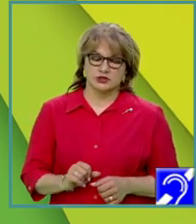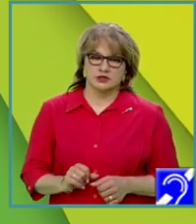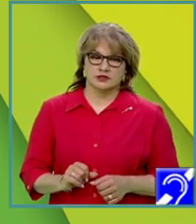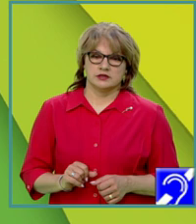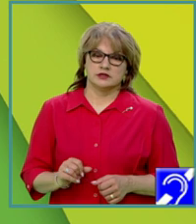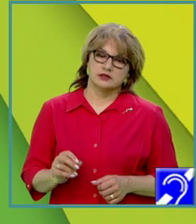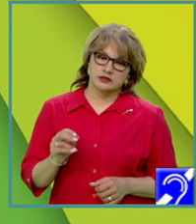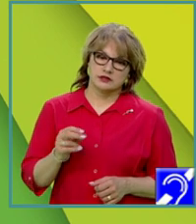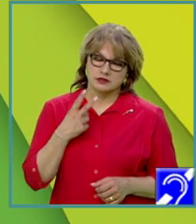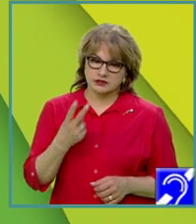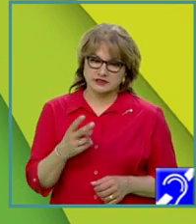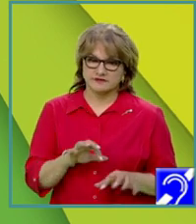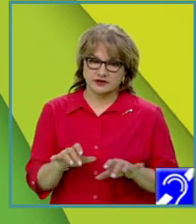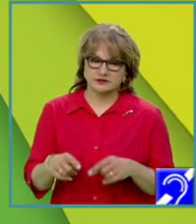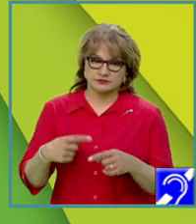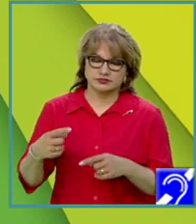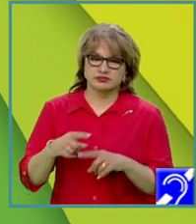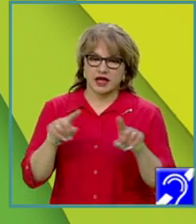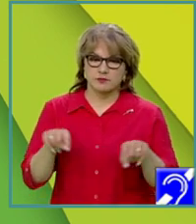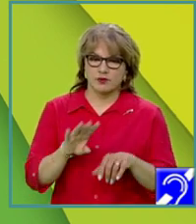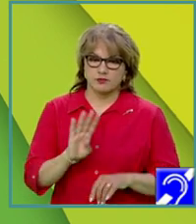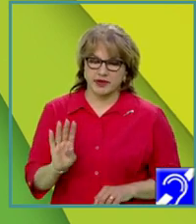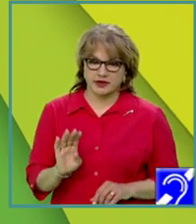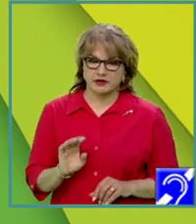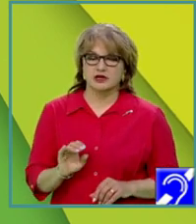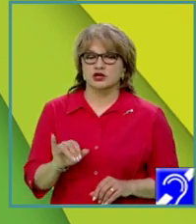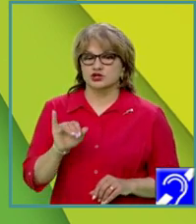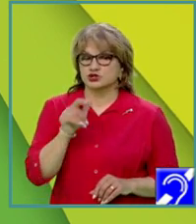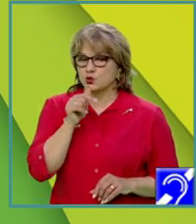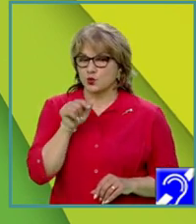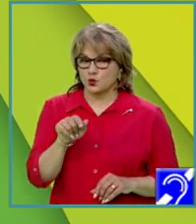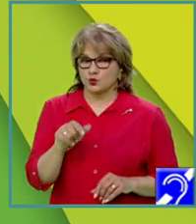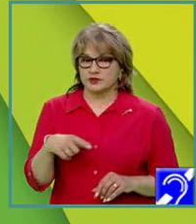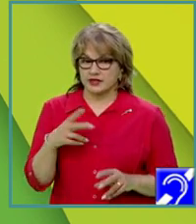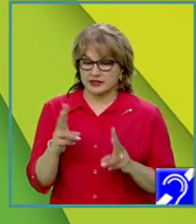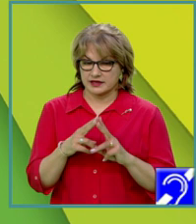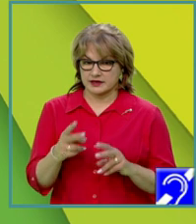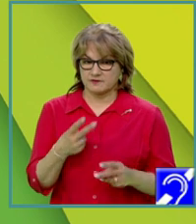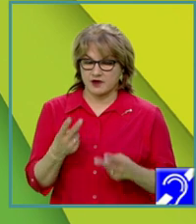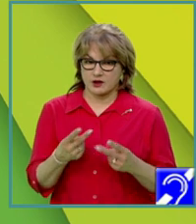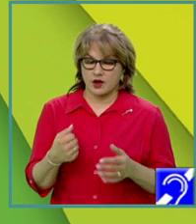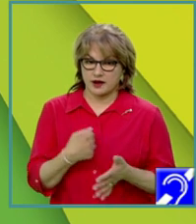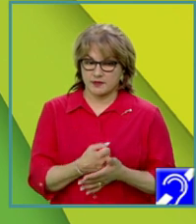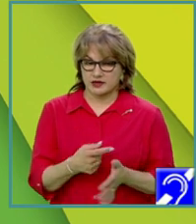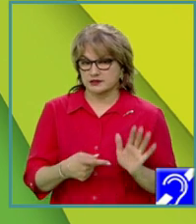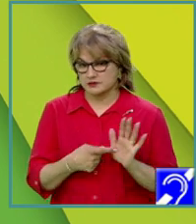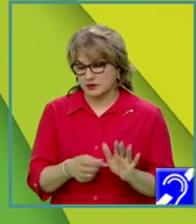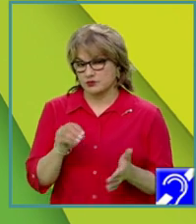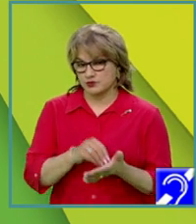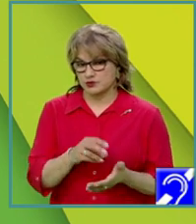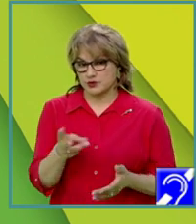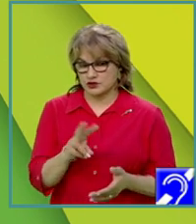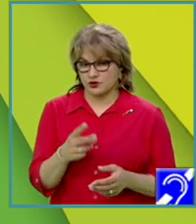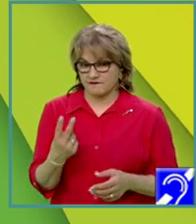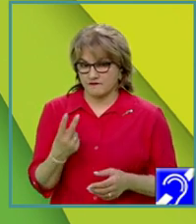se parcurge tabloul B și acolo unde întâlnim valoarea maximă, afișăm aceste